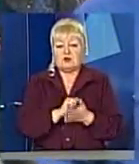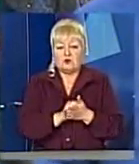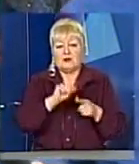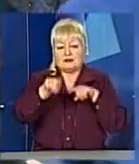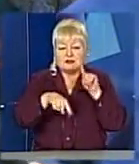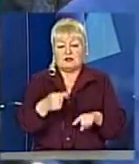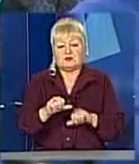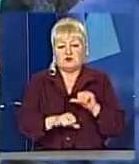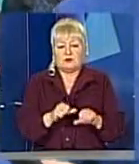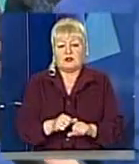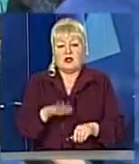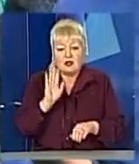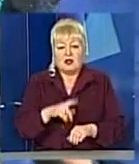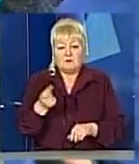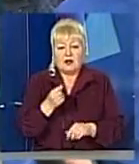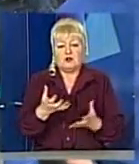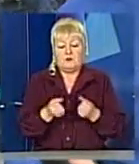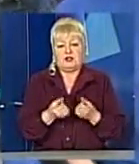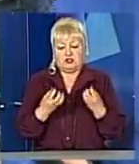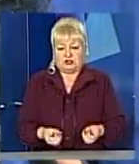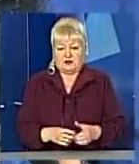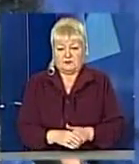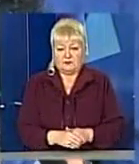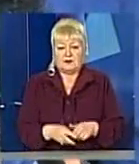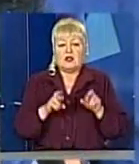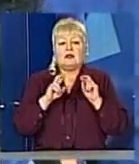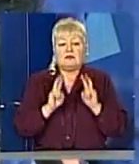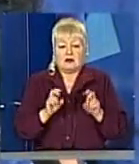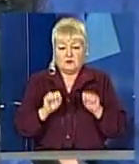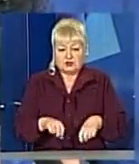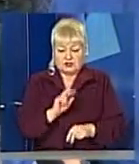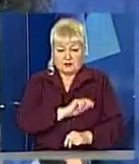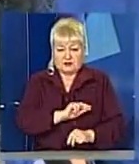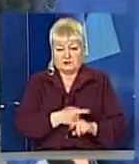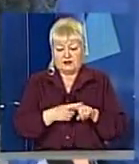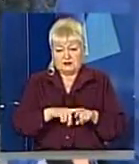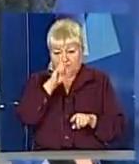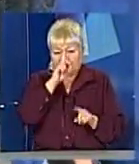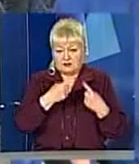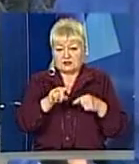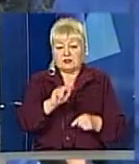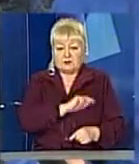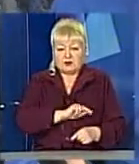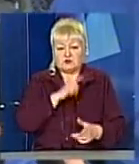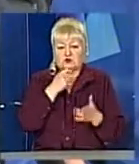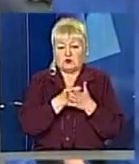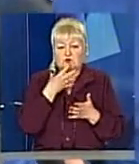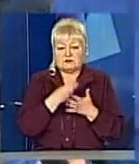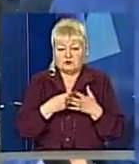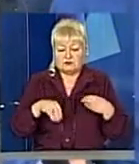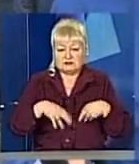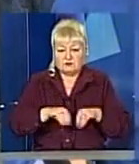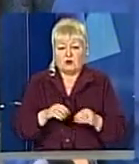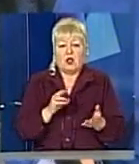наступний рік, ага, мало вам, беріть ще. Як можна працювати в тій державі? Ти працюєш, годуєш свою сім'ю, платиш